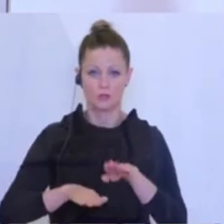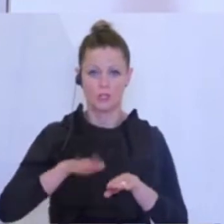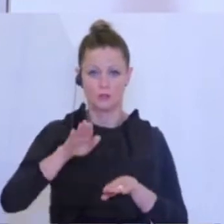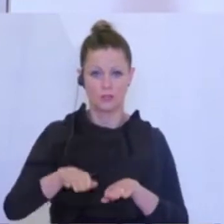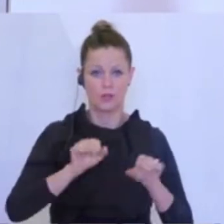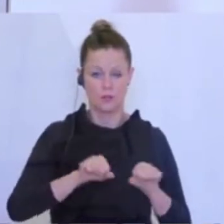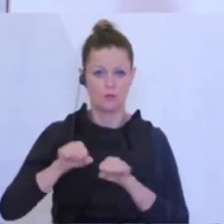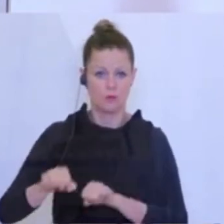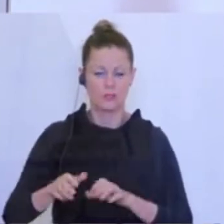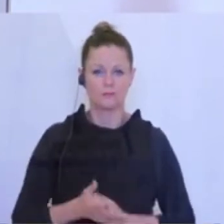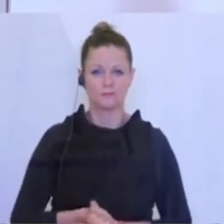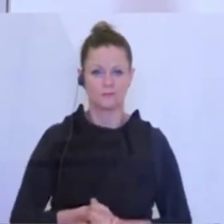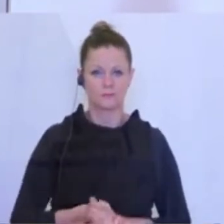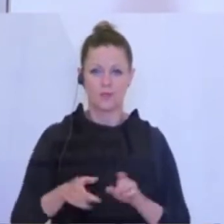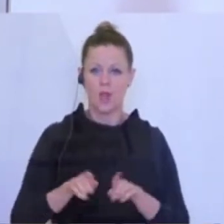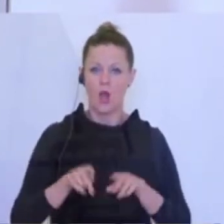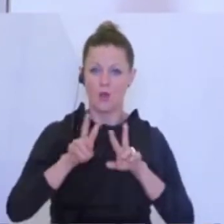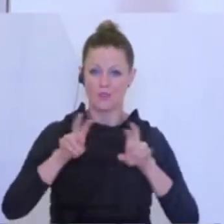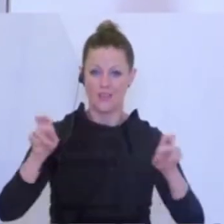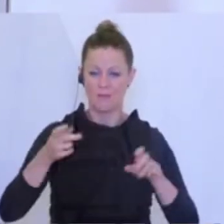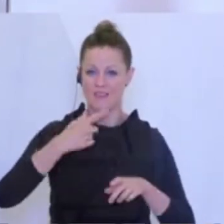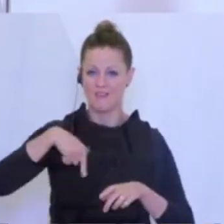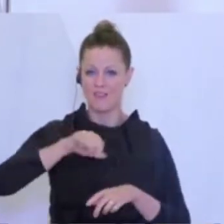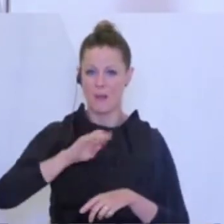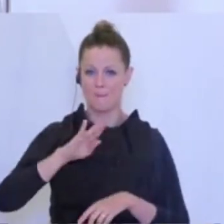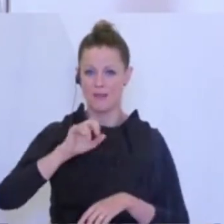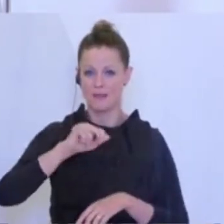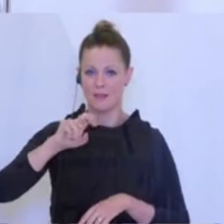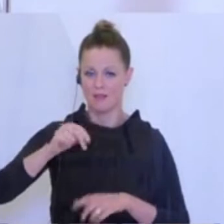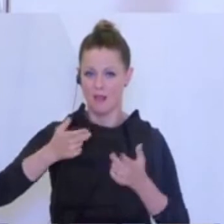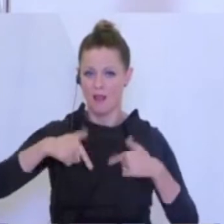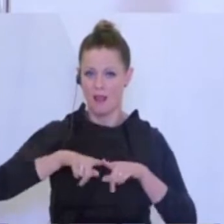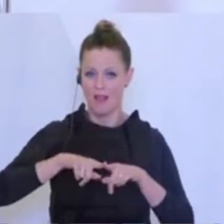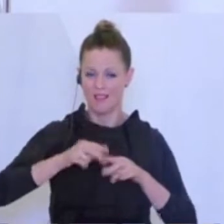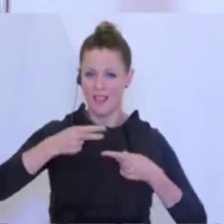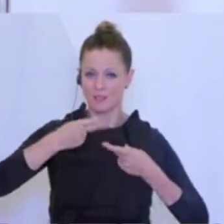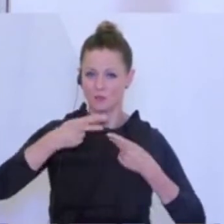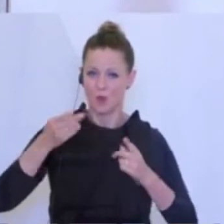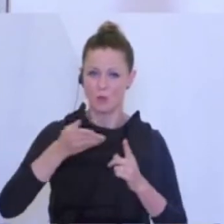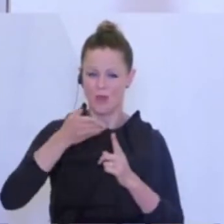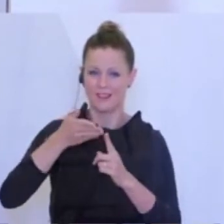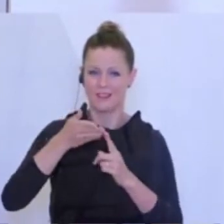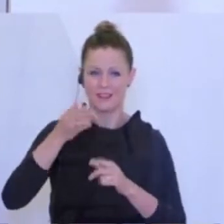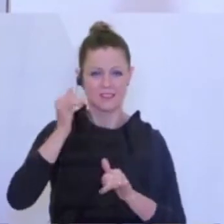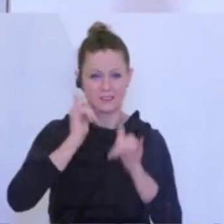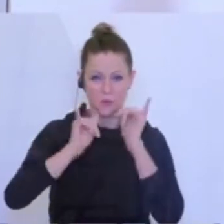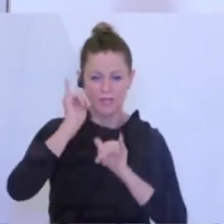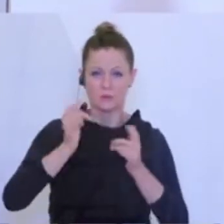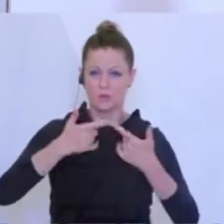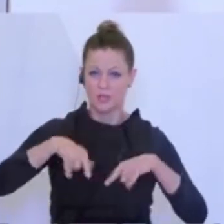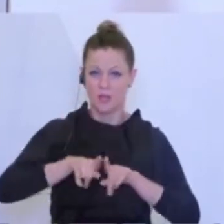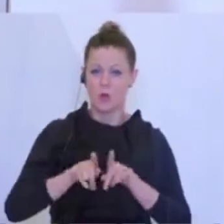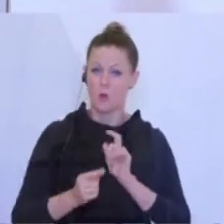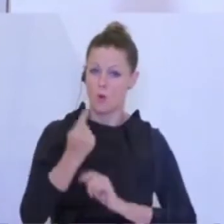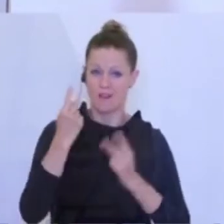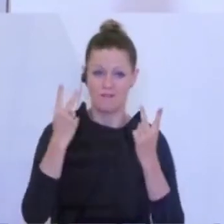Ein weiteres Thema, das für uns als Binnenland, als exportorientiertes Land, als Tourismusland natürlich höchst relevant ist,